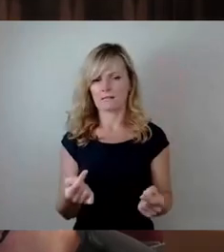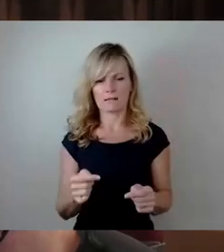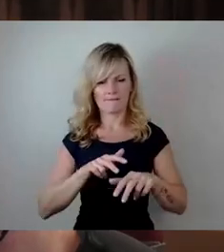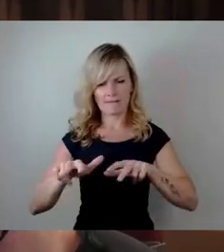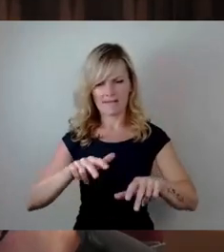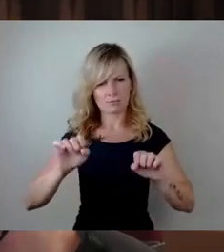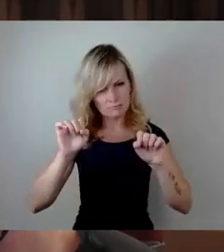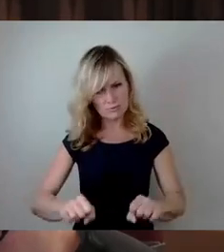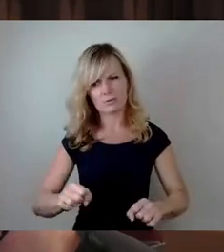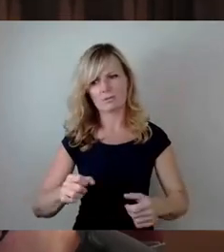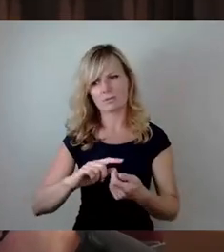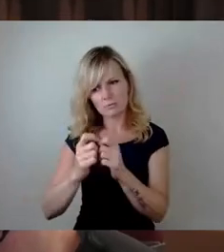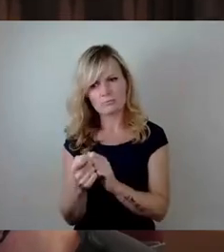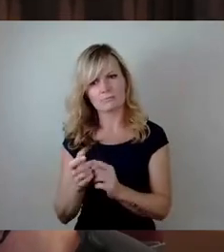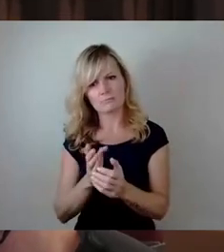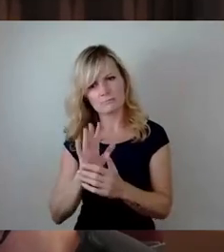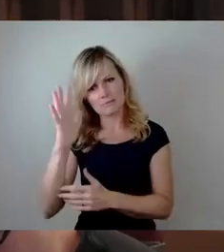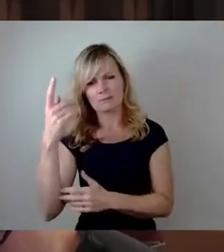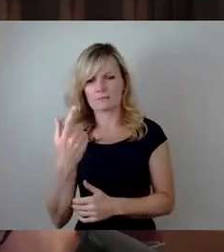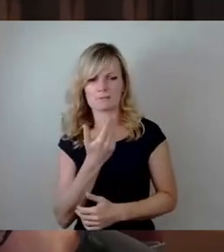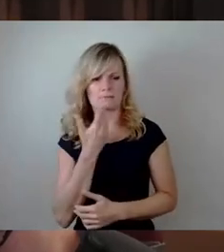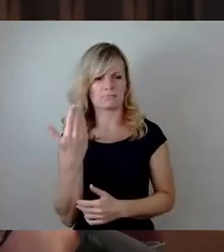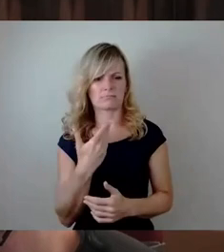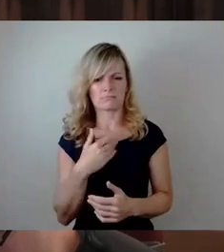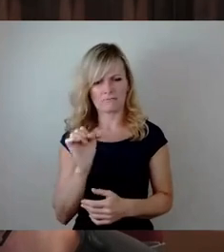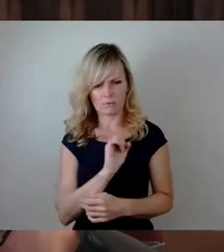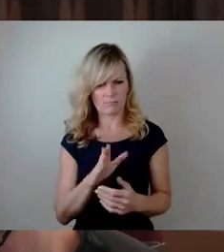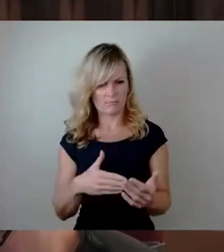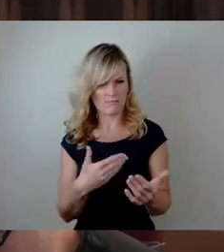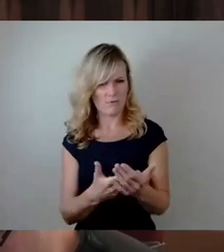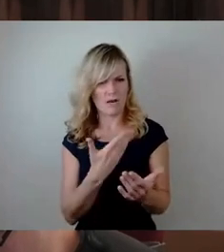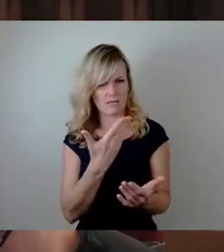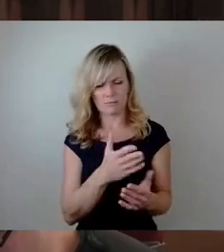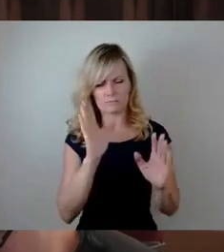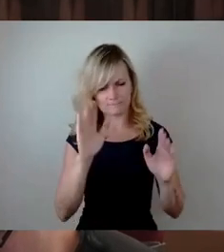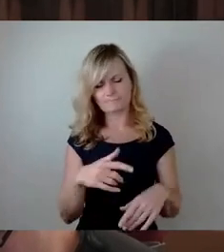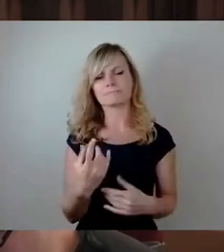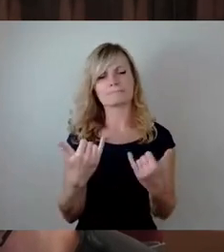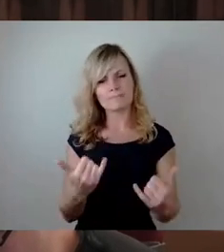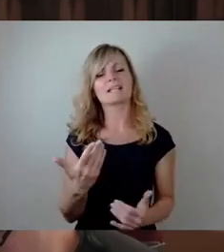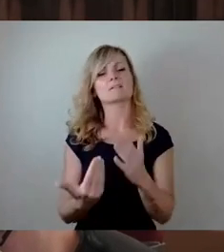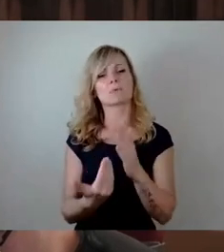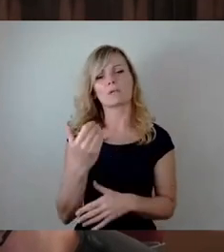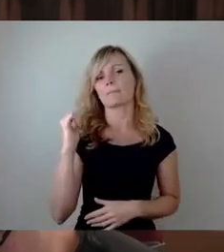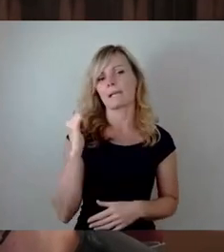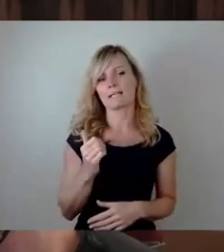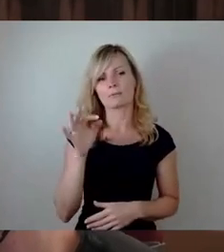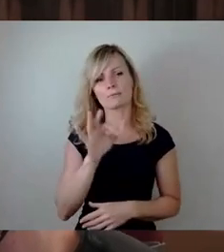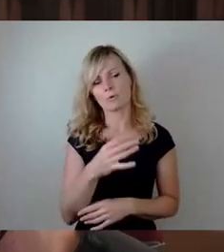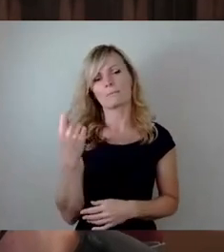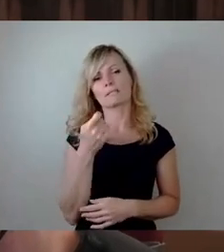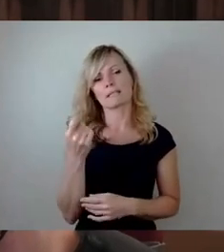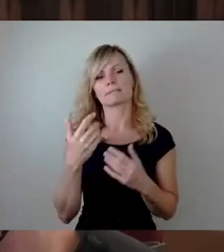Vorlage überhaupt notwendig gewesen wäre. Jetzt gibt es aber eine neue Belastung, die da droht für das Betriebsklima in den Schulen. Haben wir ja pressemedial